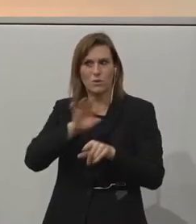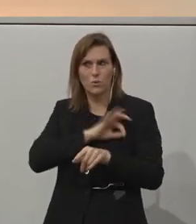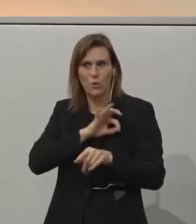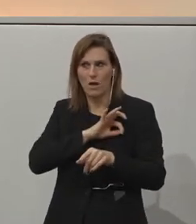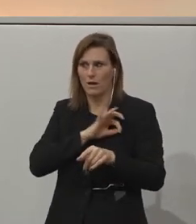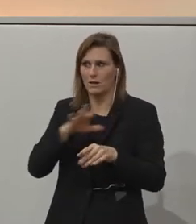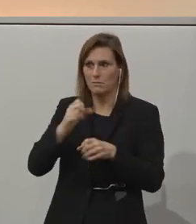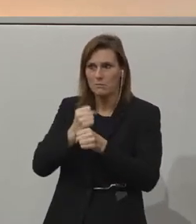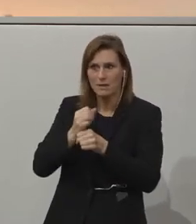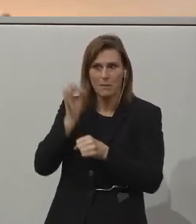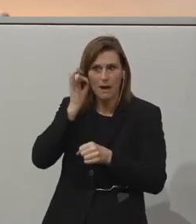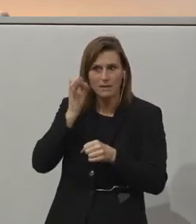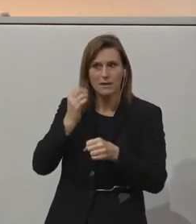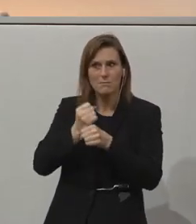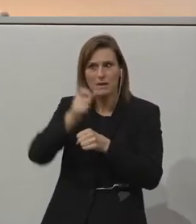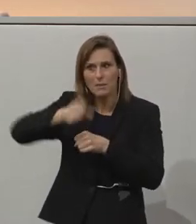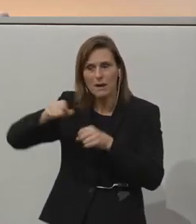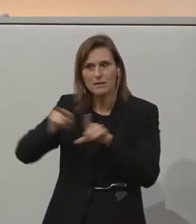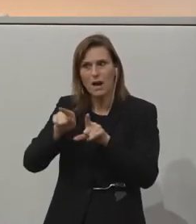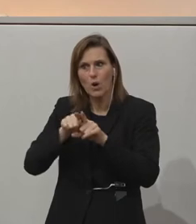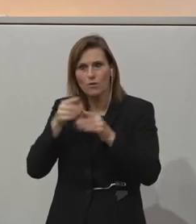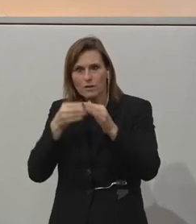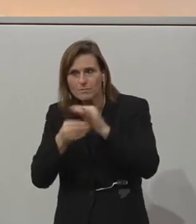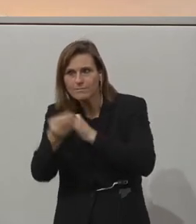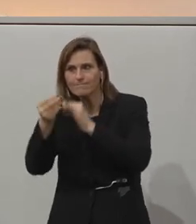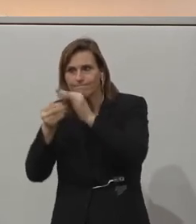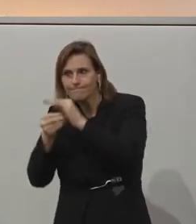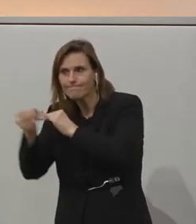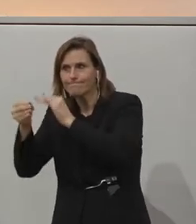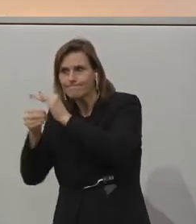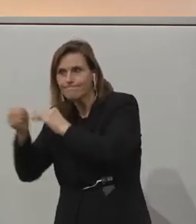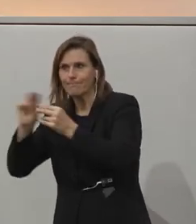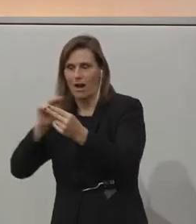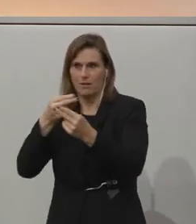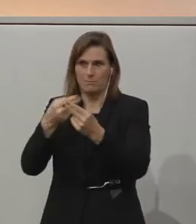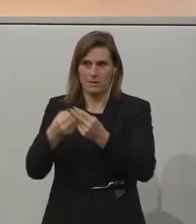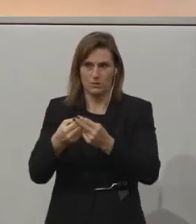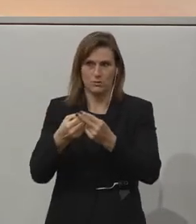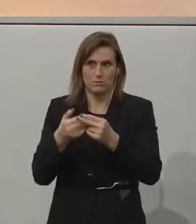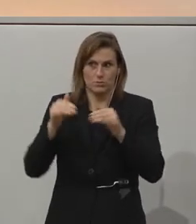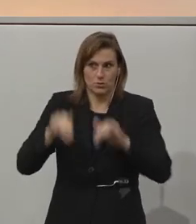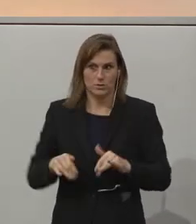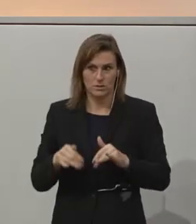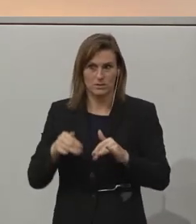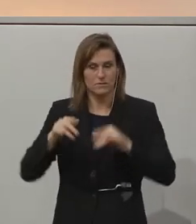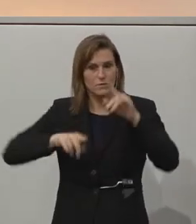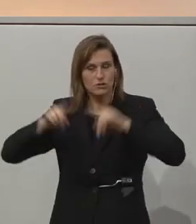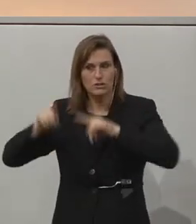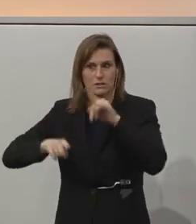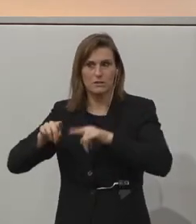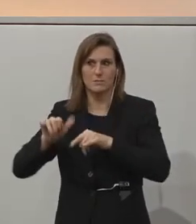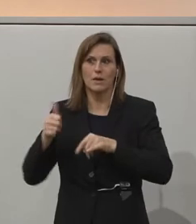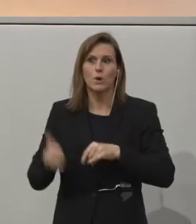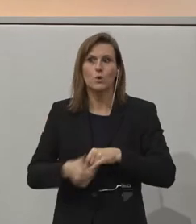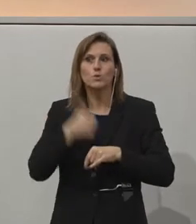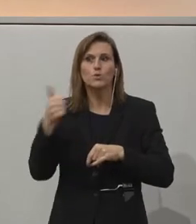Think about it this way, that one of the best features on an Apple product is pinch. Why